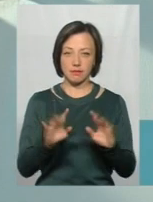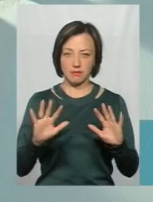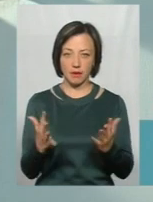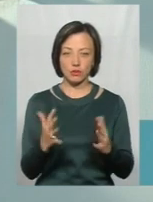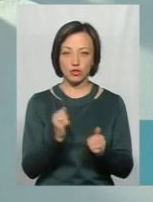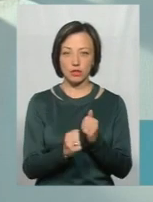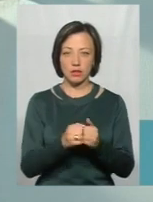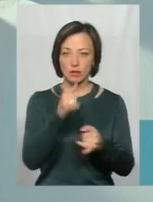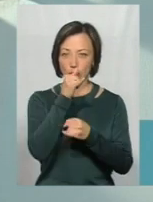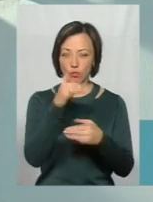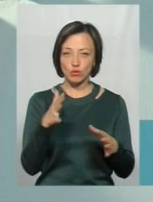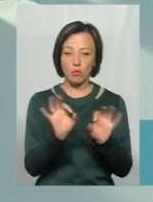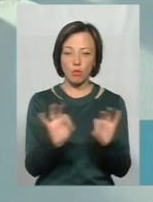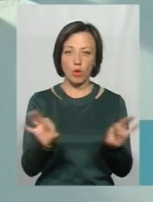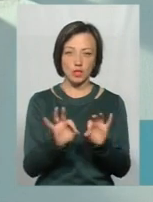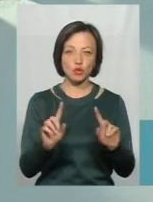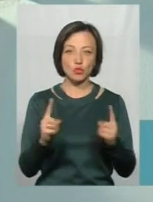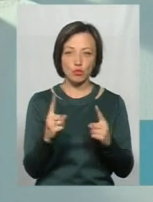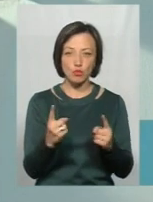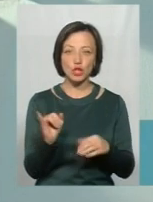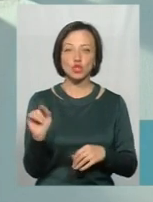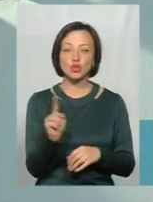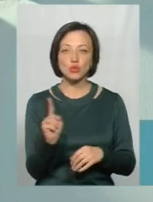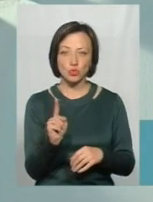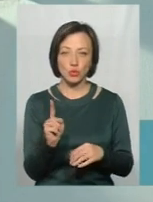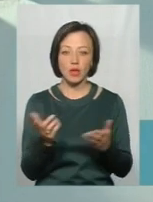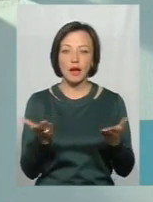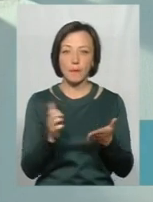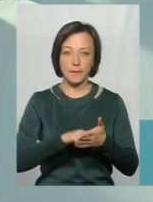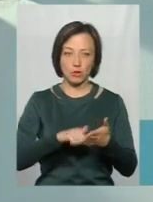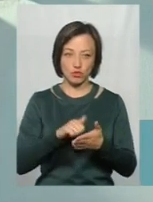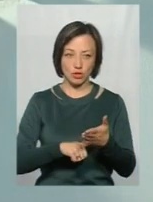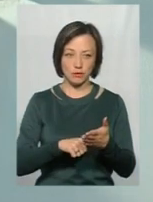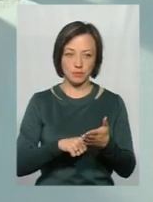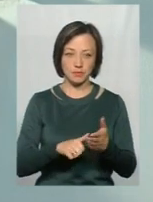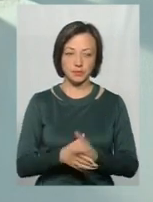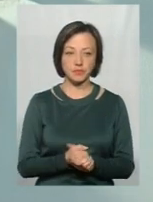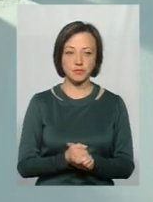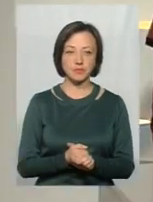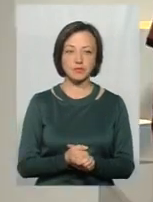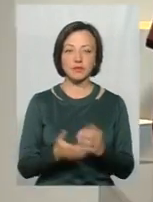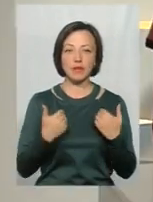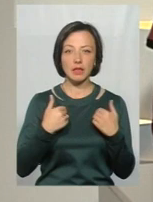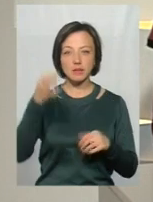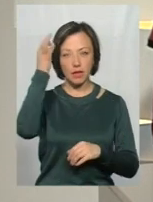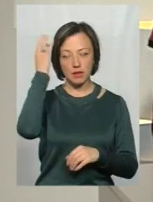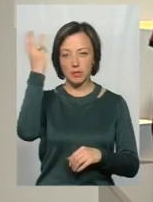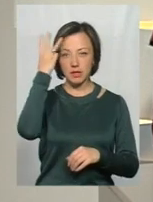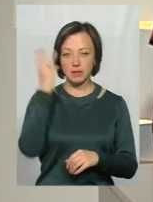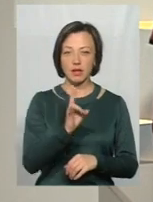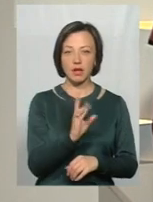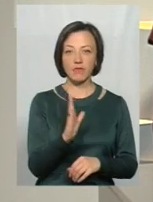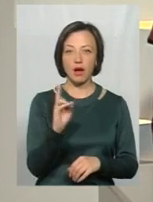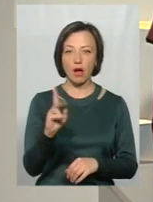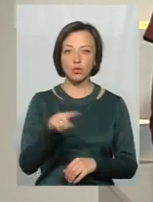зачасту вони не можуть навіть пояснити, чому і які є причини. Як я вже загадувала, Хмельницькому НВК